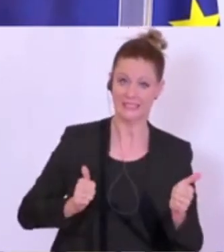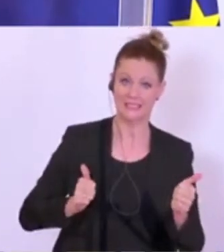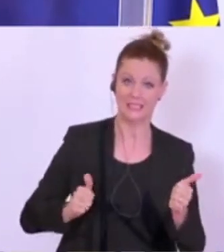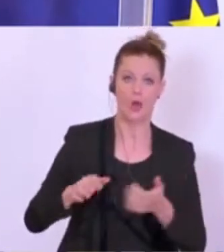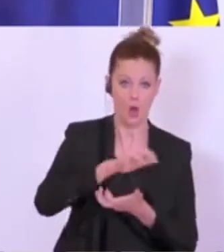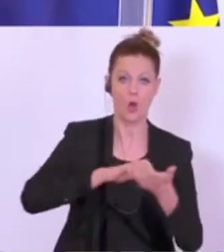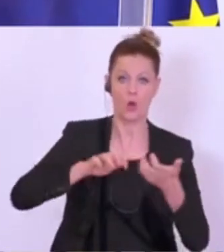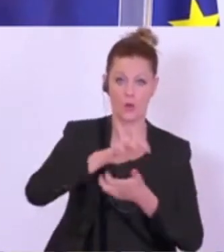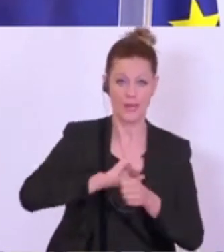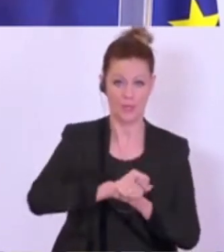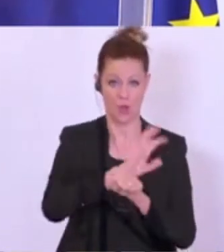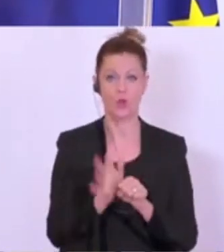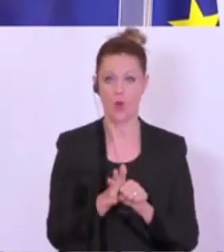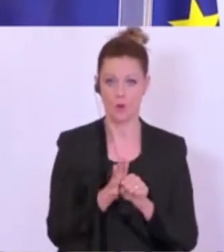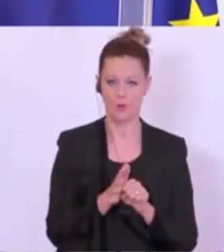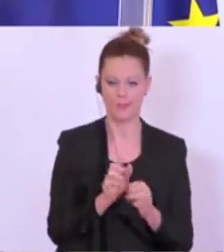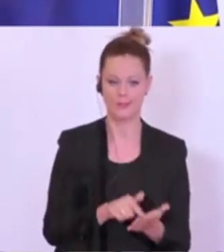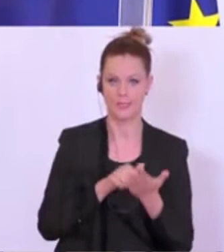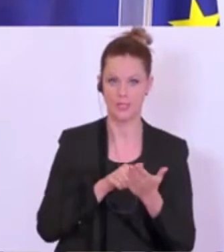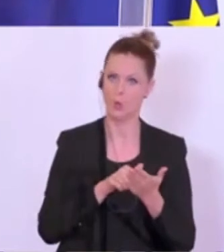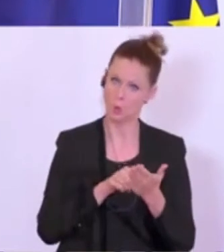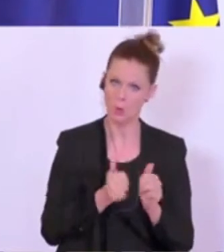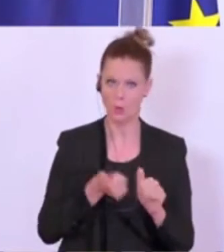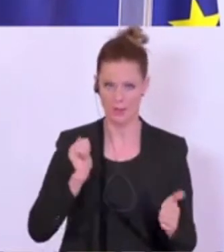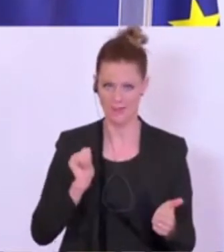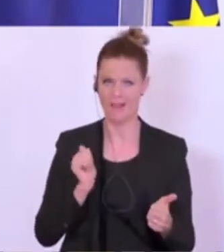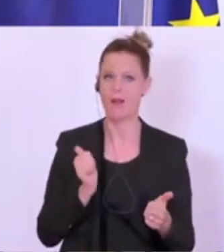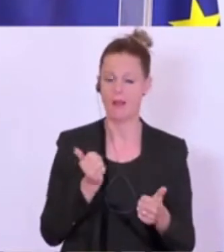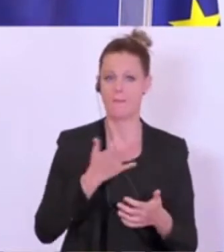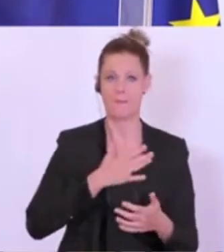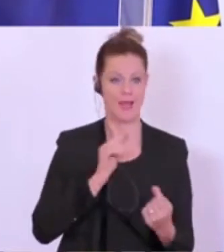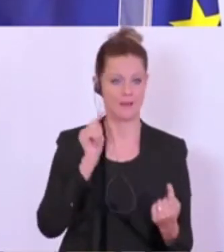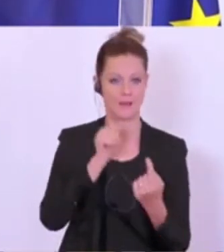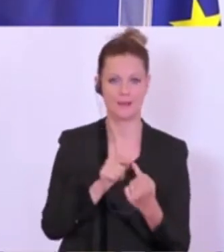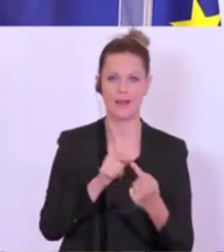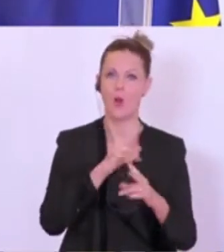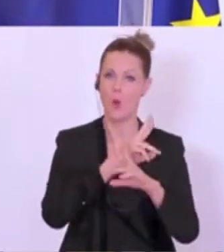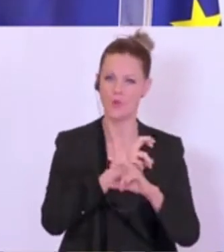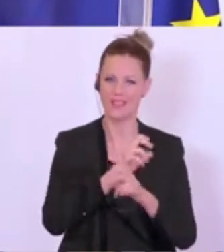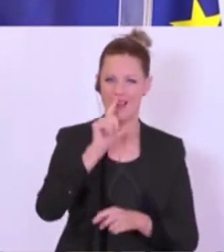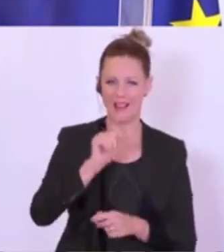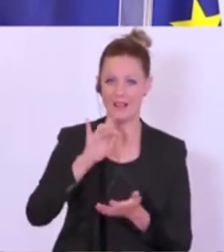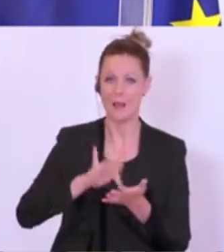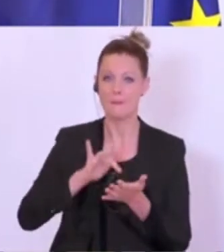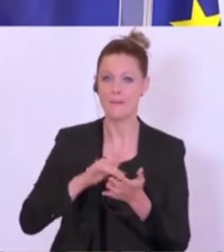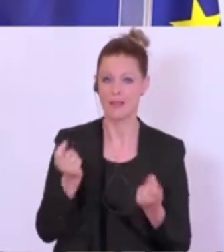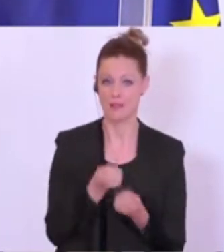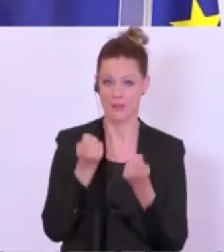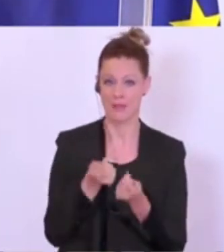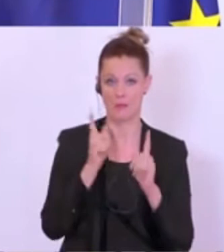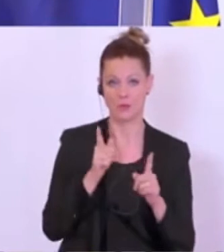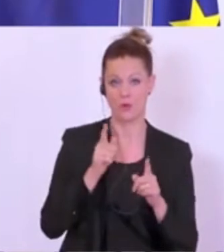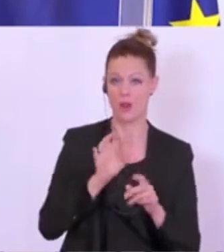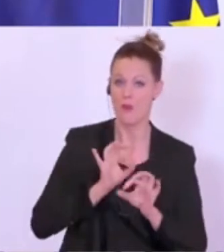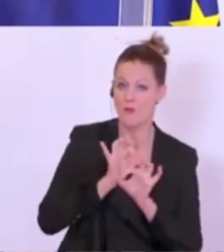ganz eindeutig verstärkt. Mein Ziel ist es, besonders den österreichischen Klein- und Mittelbetrieben zu helfen, dass